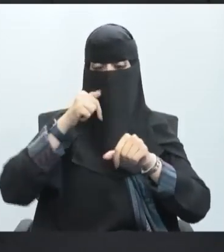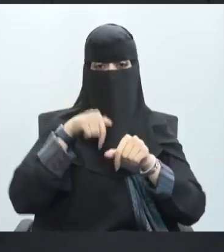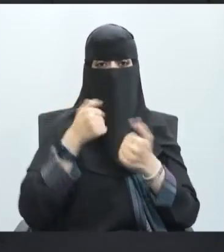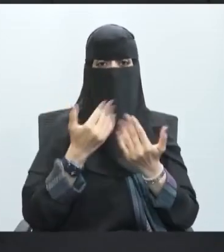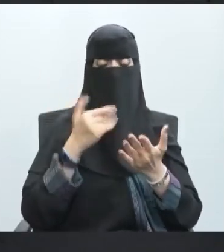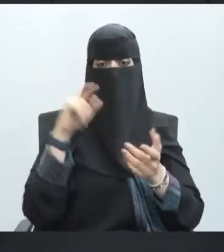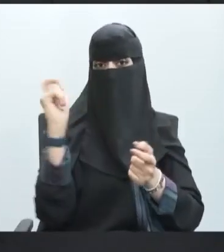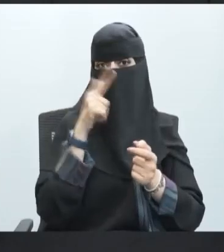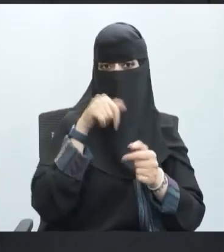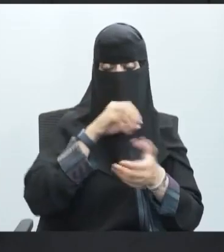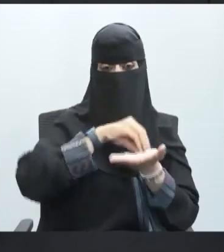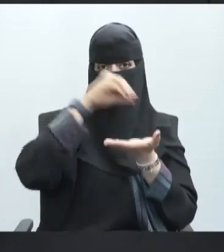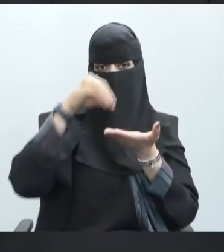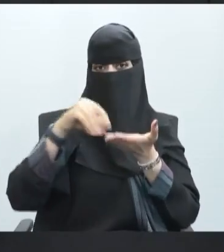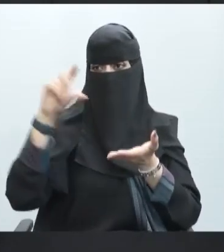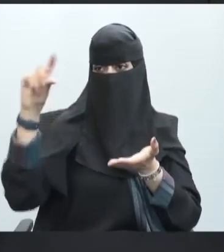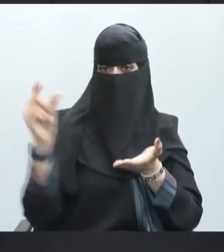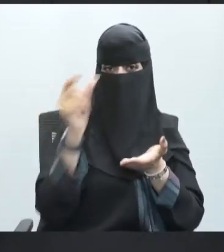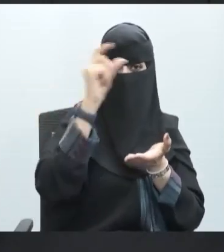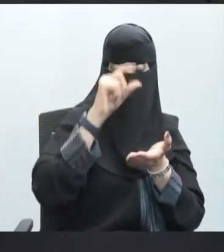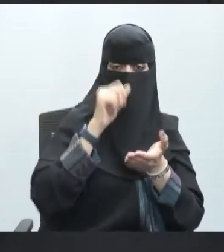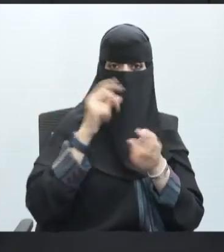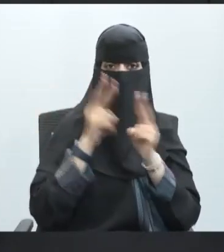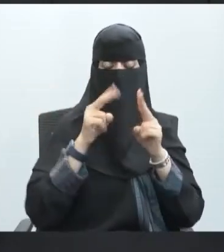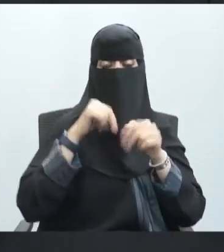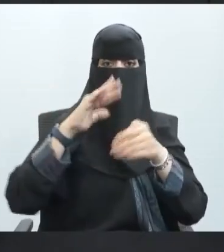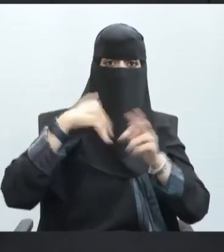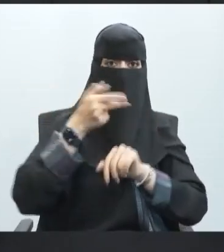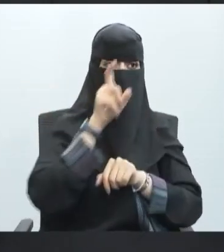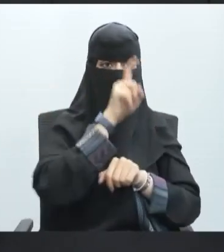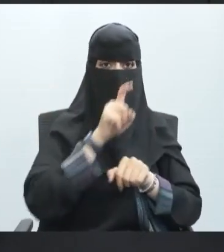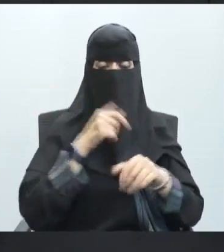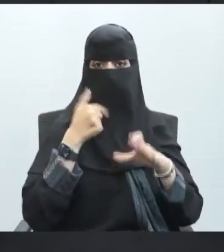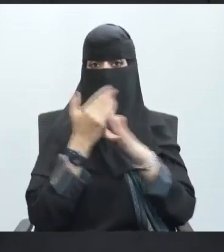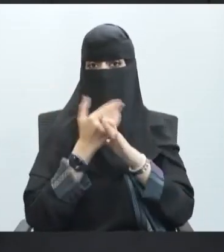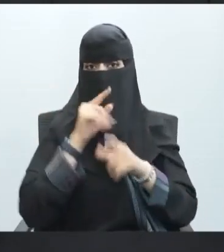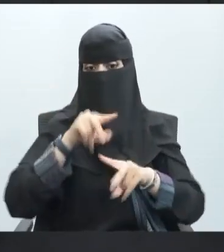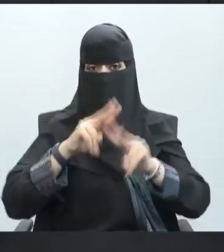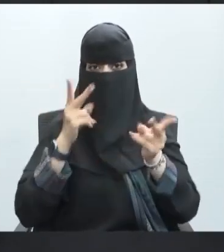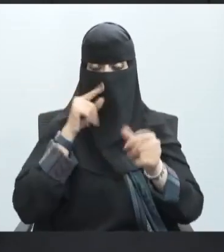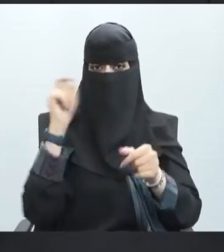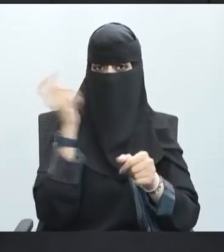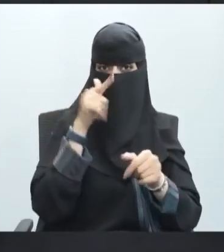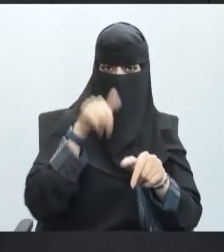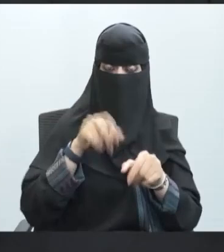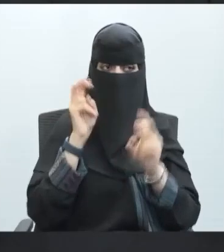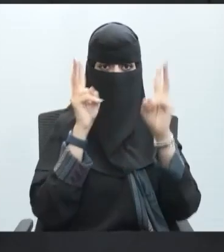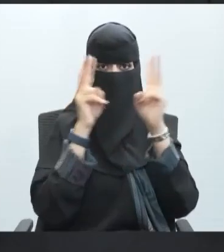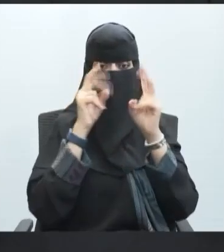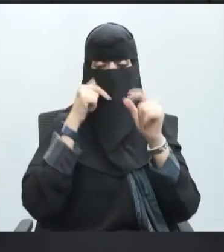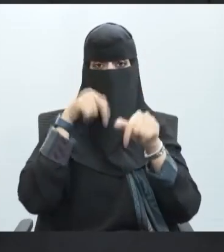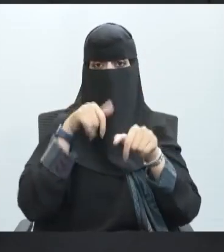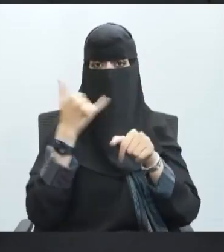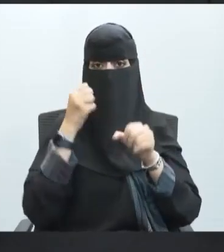هناك سرعة في نقل هذه السيالة العصبية إذا عندما تساءل عن سبب الاختلاف في سرعة نقل الإشارات العصبية